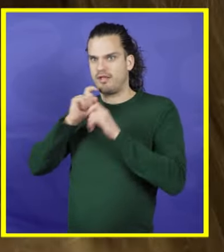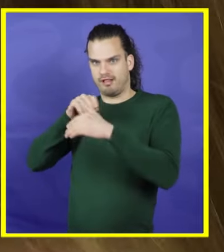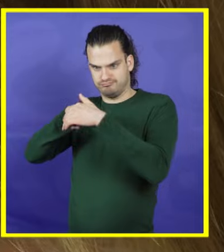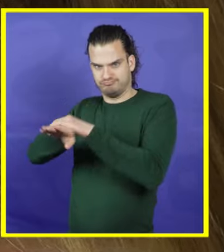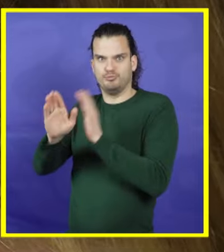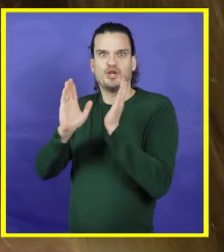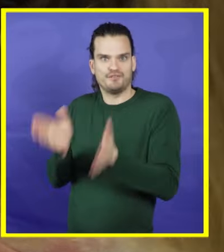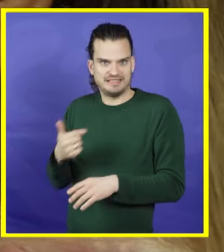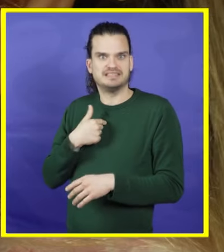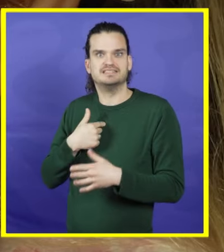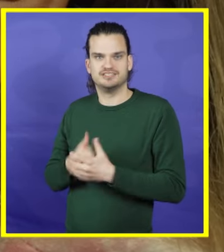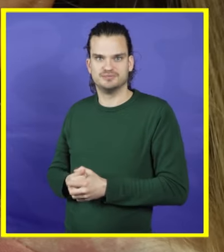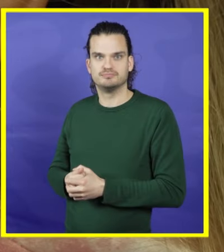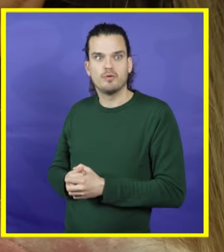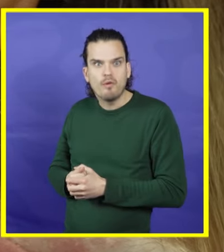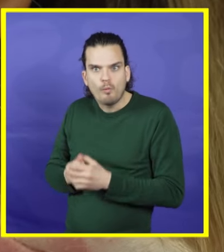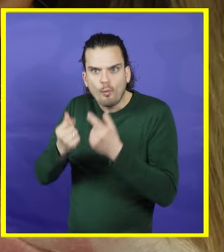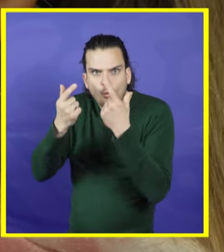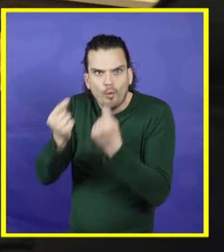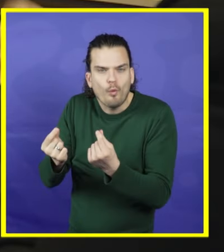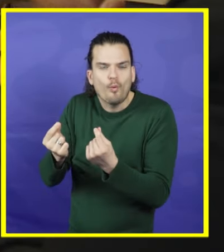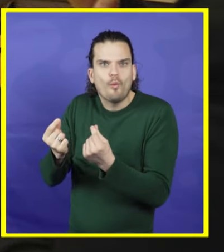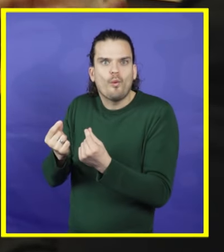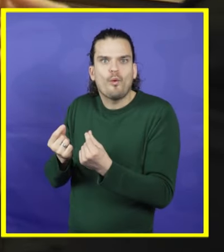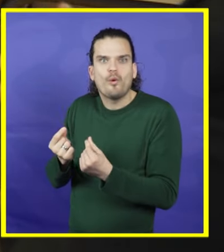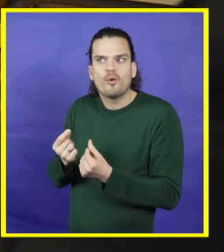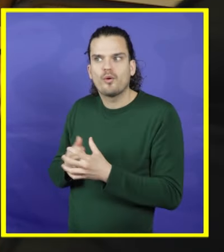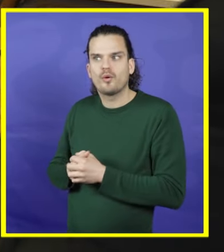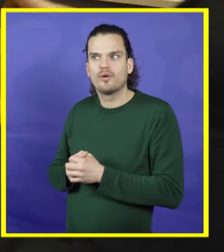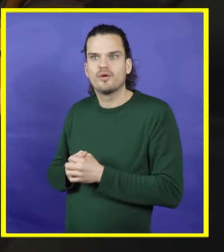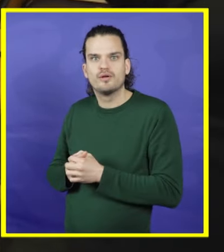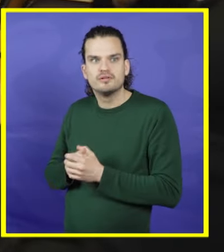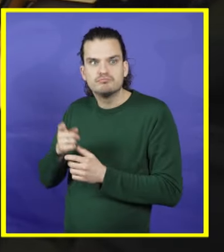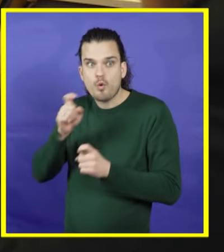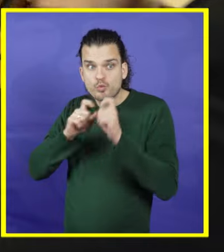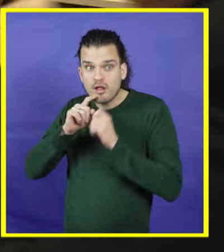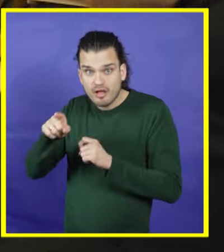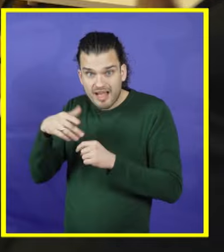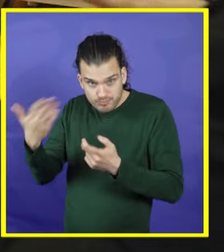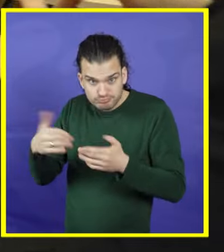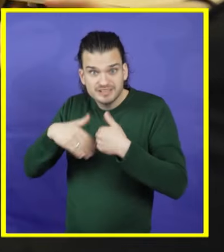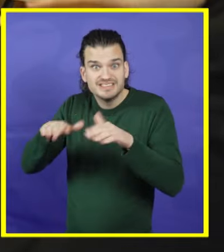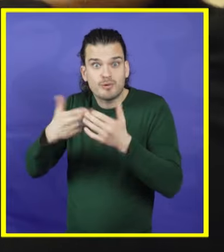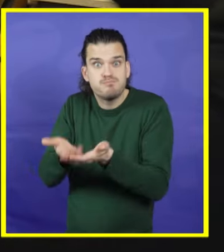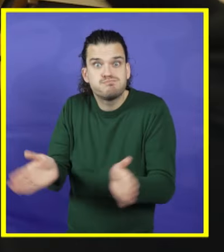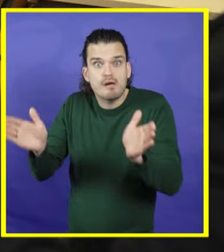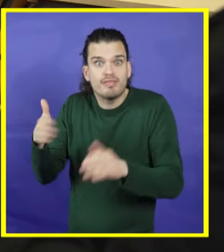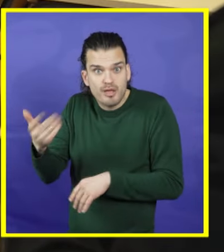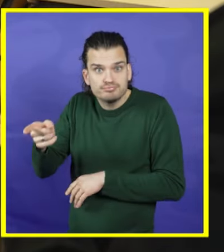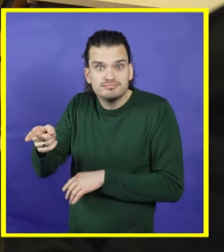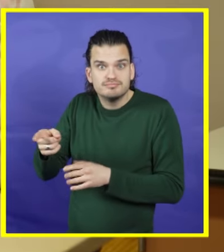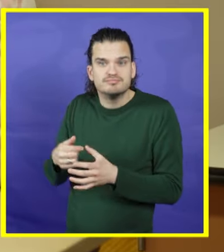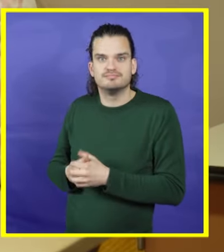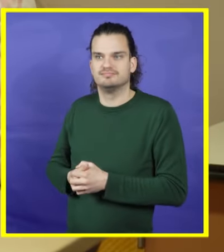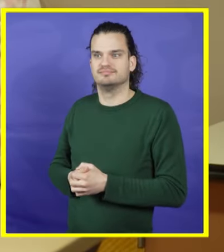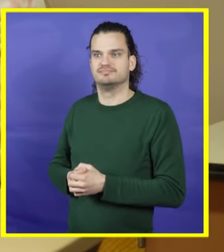gezeten. Je hebt een keer in een hotel gezeten. Wat leuk. En was er bij het hotel ook een zwembad?